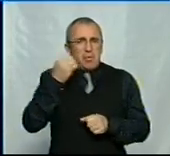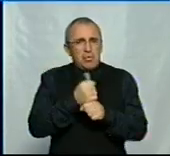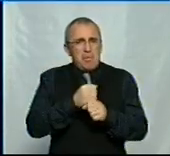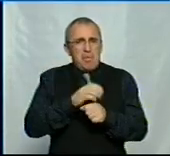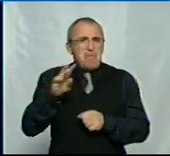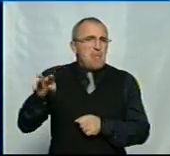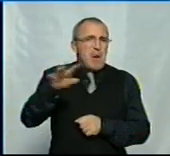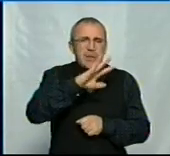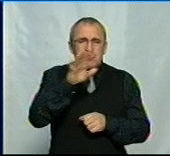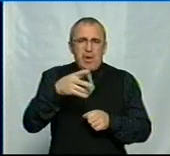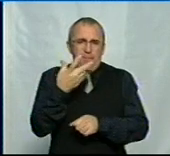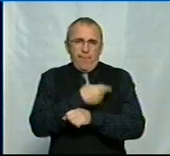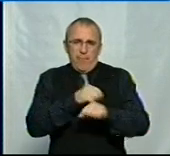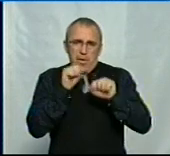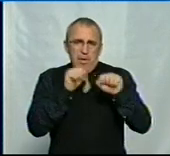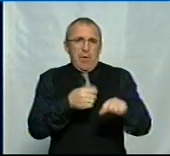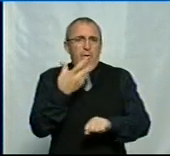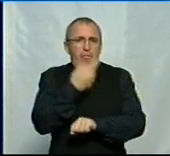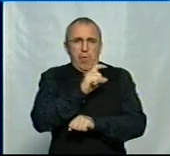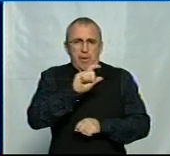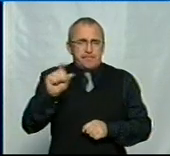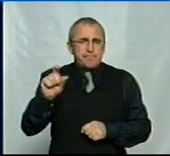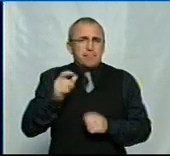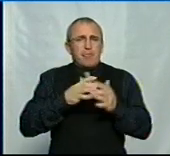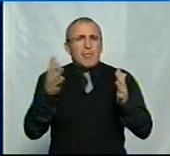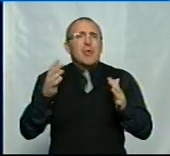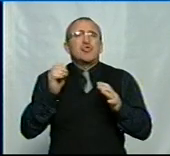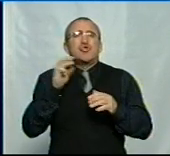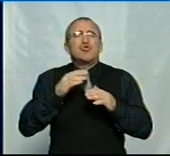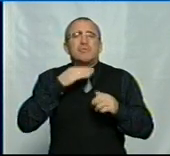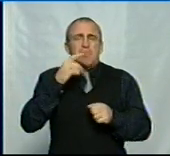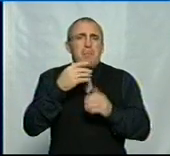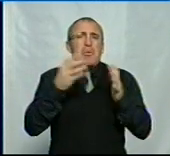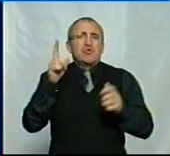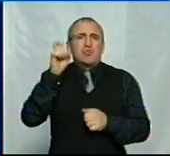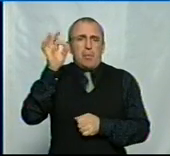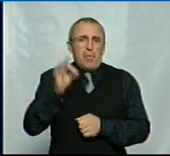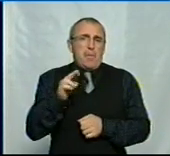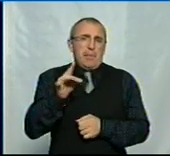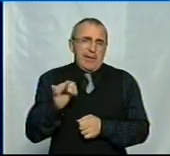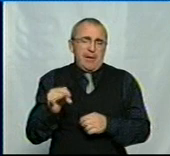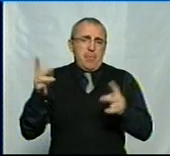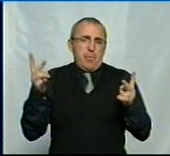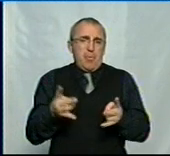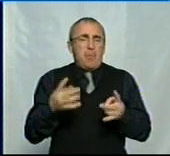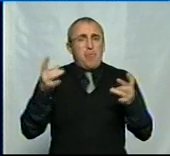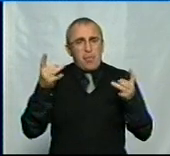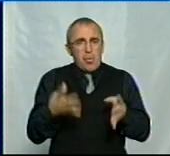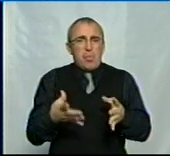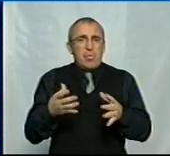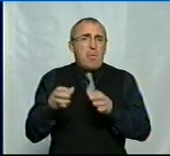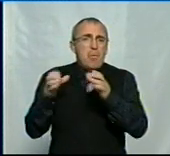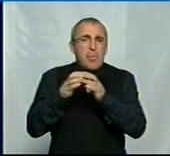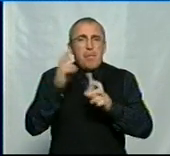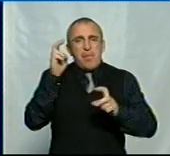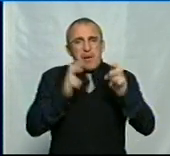масову вакцинацію, зважаючи на те, що вакцини більше, ніж достатньо, більше, ніж 100% при потребі. Просто пройти по колективах,